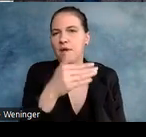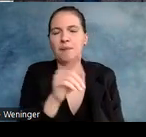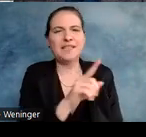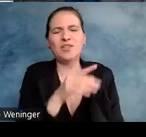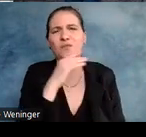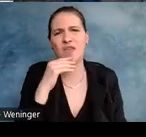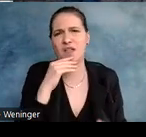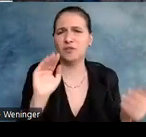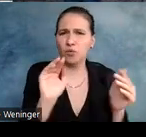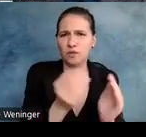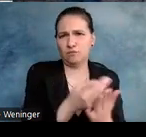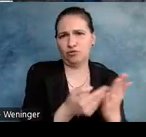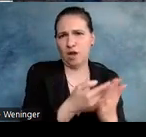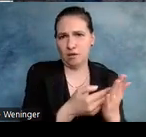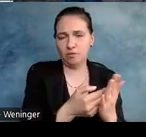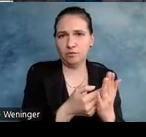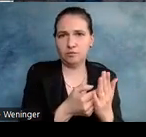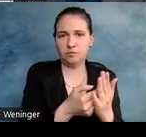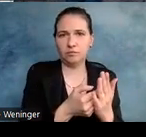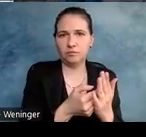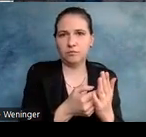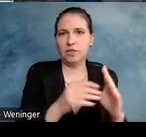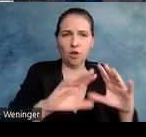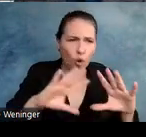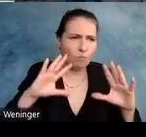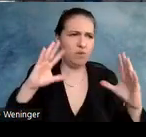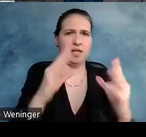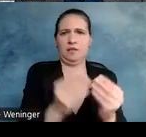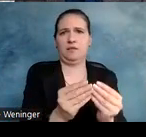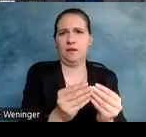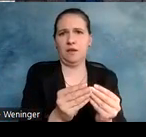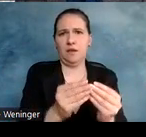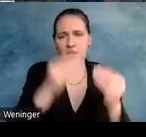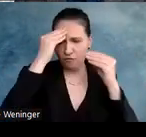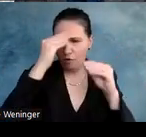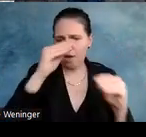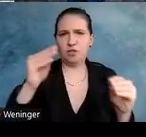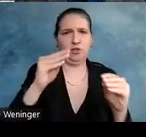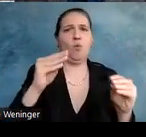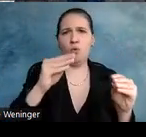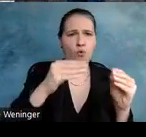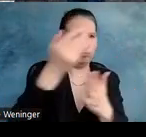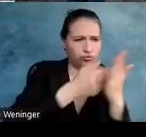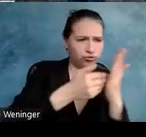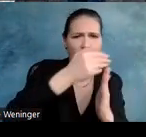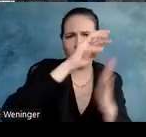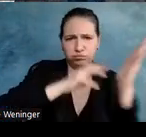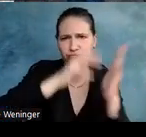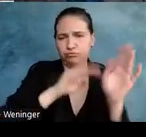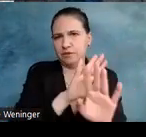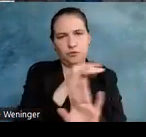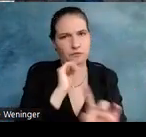Beschreibung eine komplette Infografik beschreiben oder sowas. Das wäre einfach zu viel.